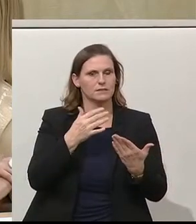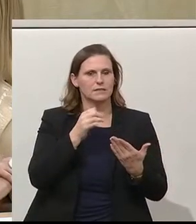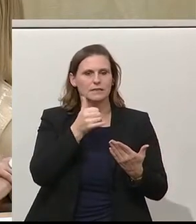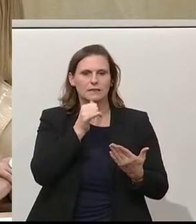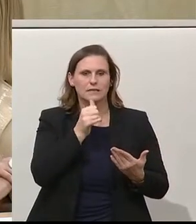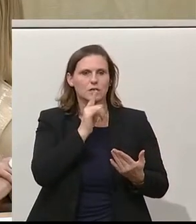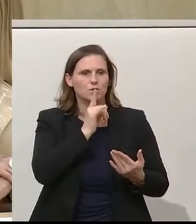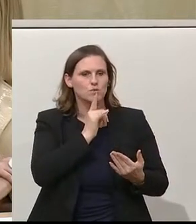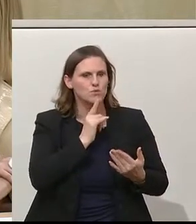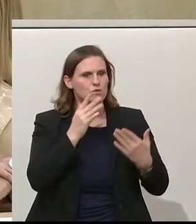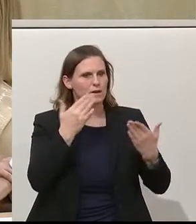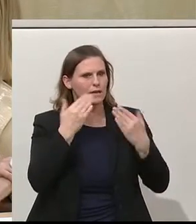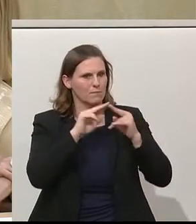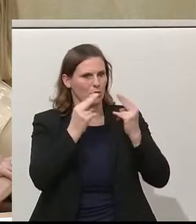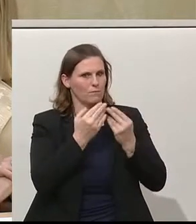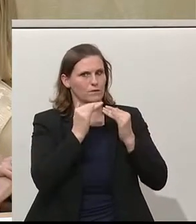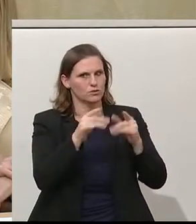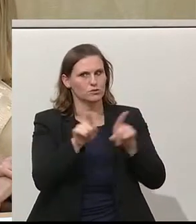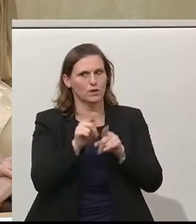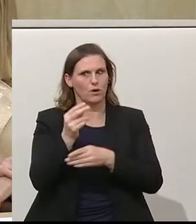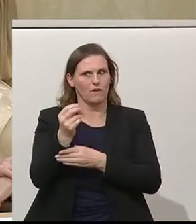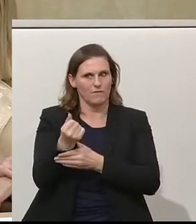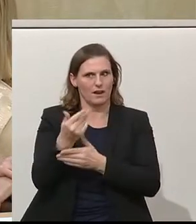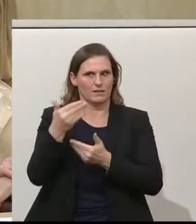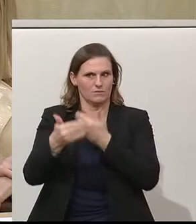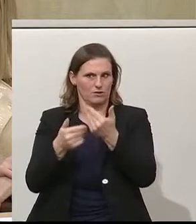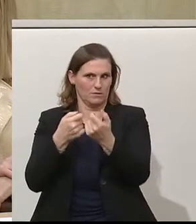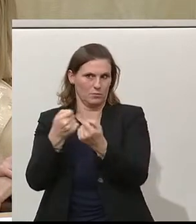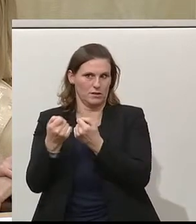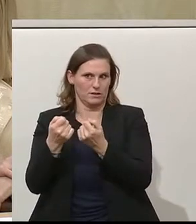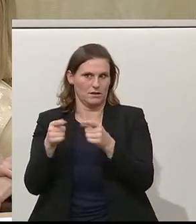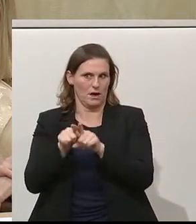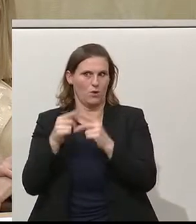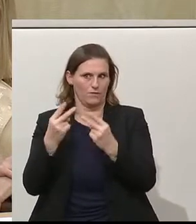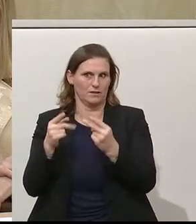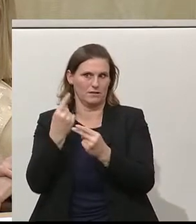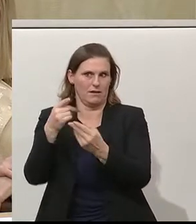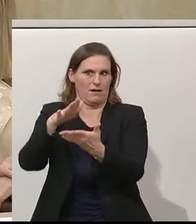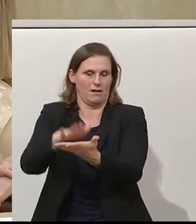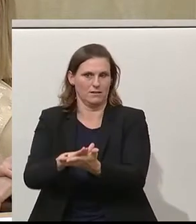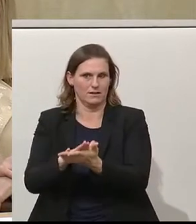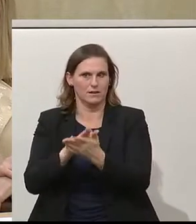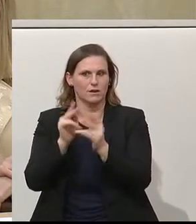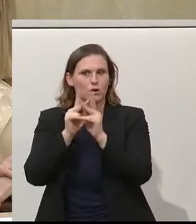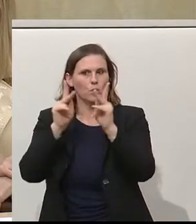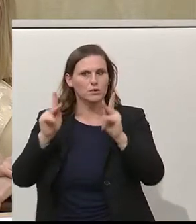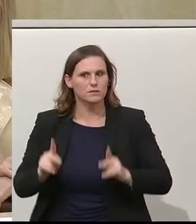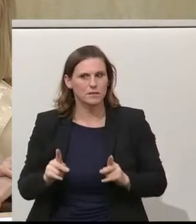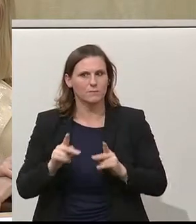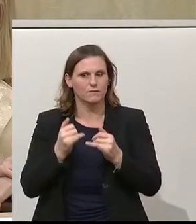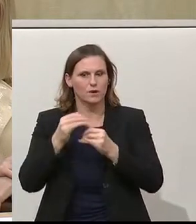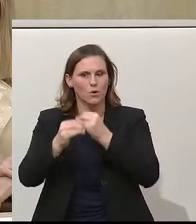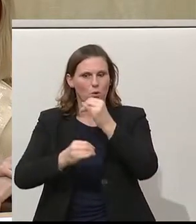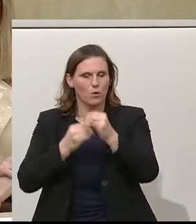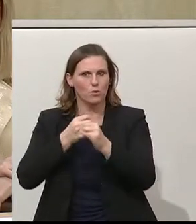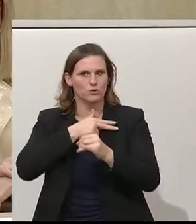sondern auch Nachhaltigkeit in der Finanz- und Wirtschaftspolitik. Es gibt kaum ein besseres Konzept als die ökosoziale